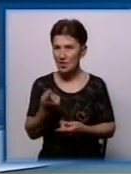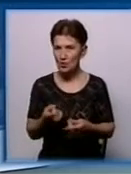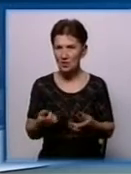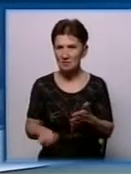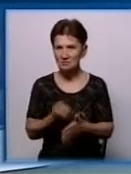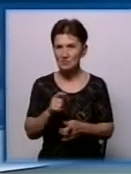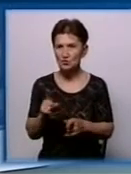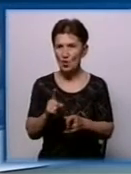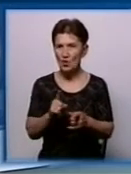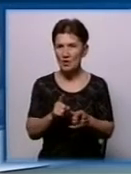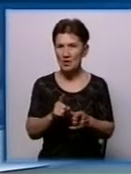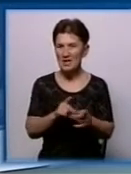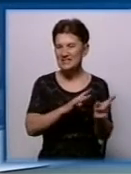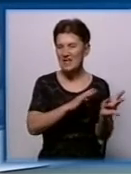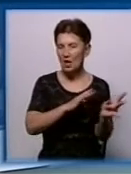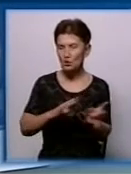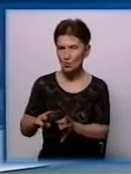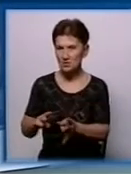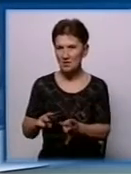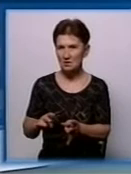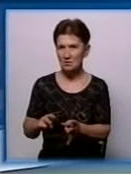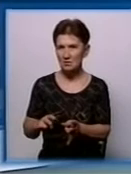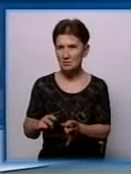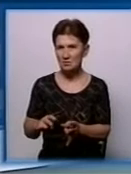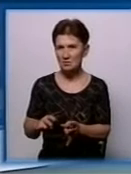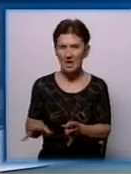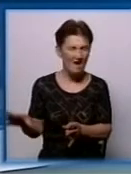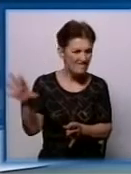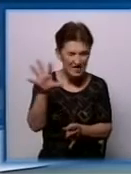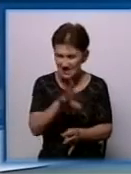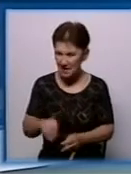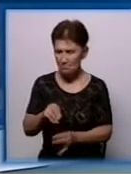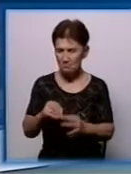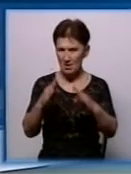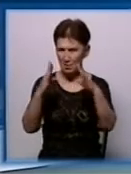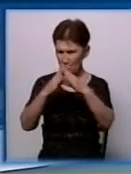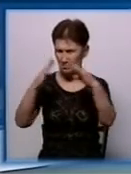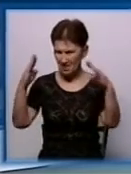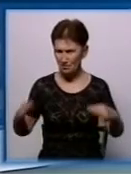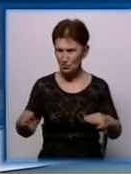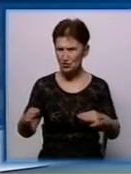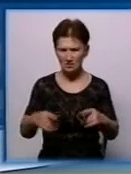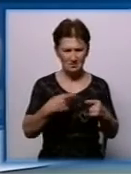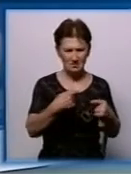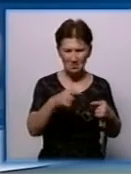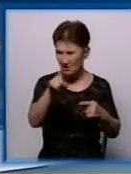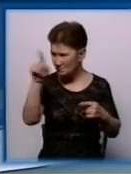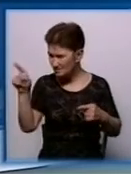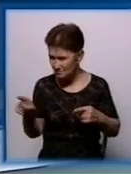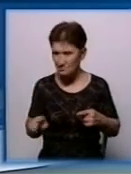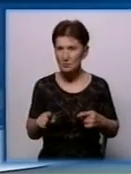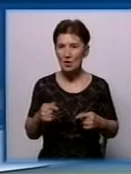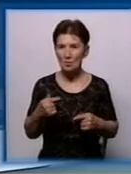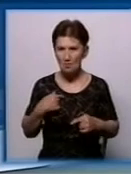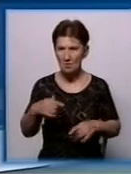загроза йде всім приміщенням, які належать різним власникам, то ми закриваємо